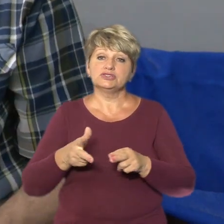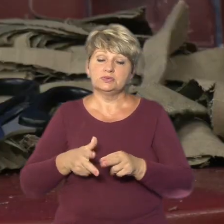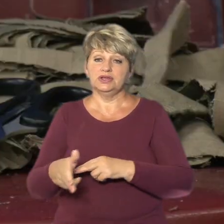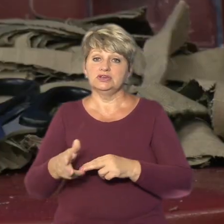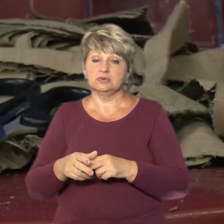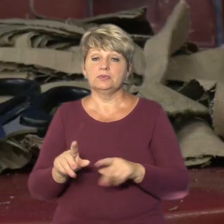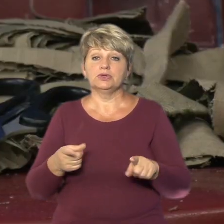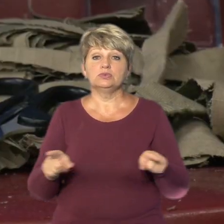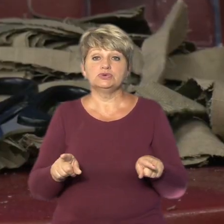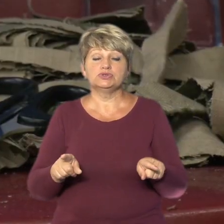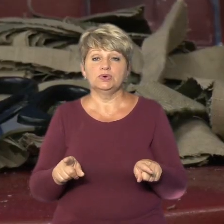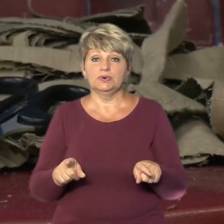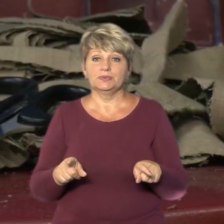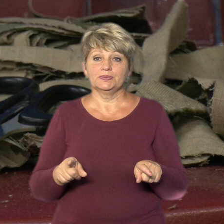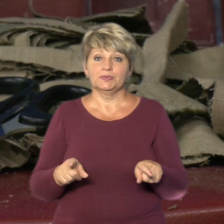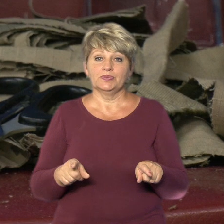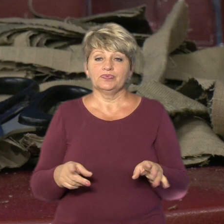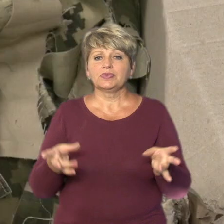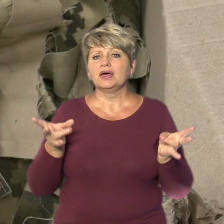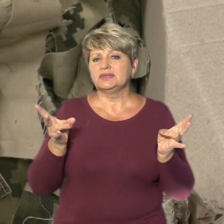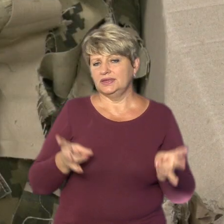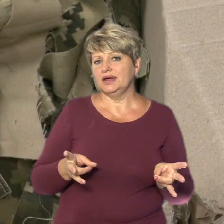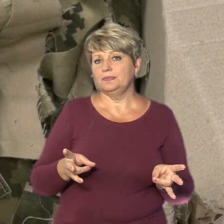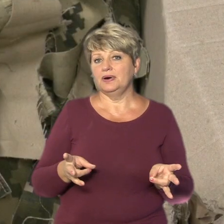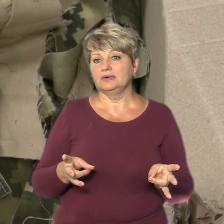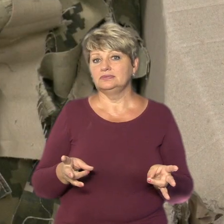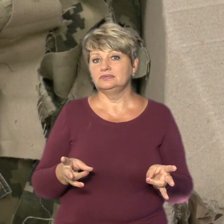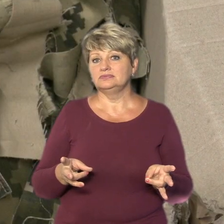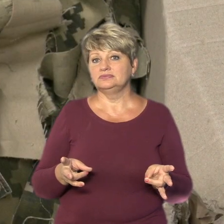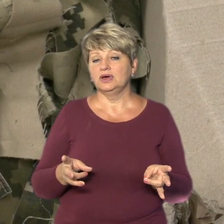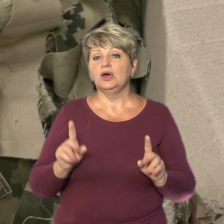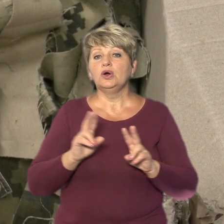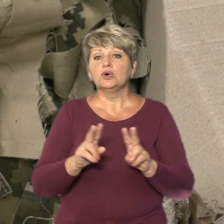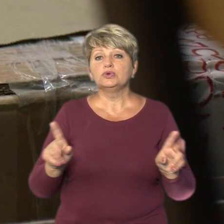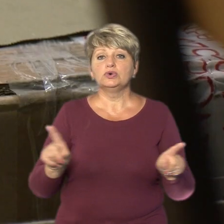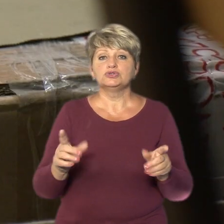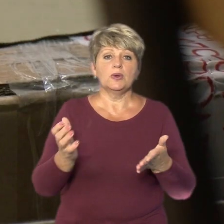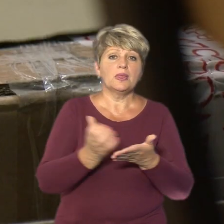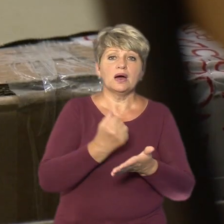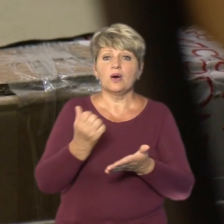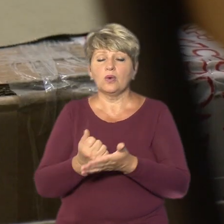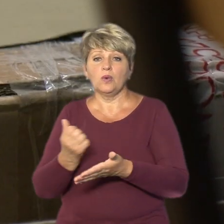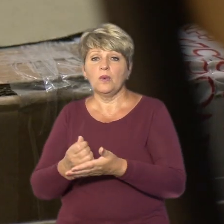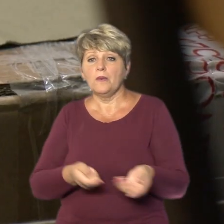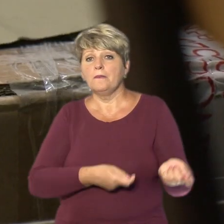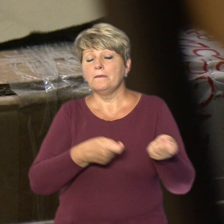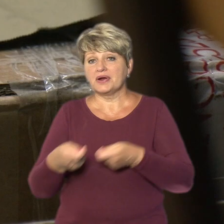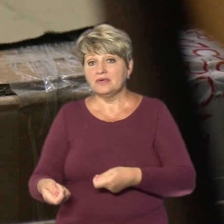треба, що є, то Оля привозить, щоб знаходить матеріал, то ми і